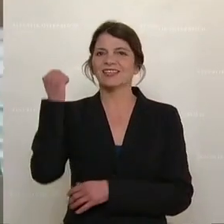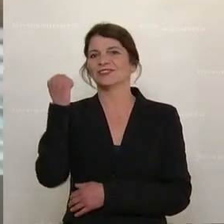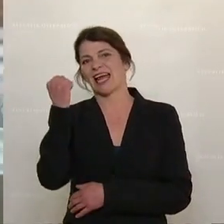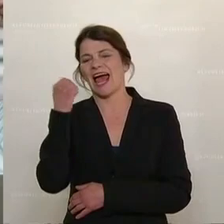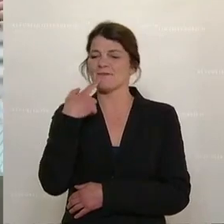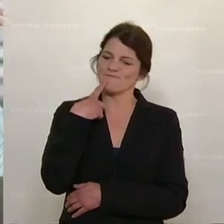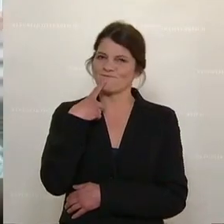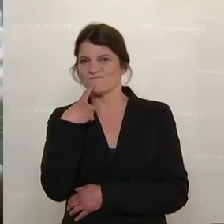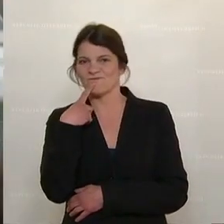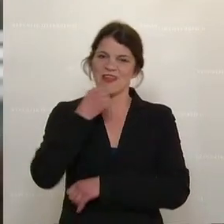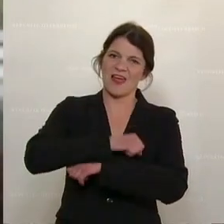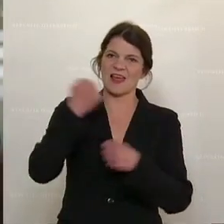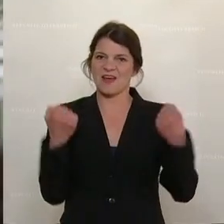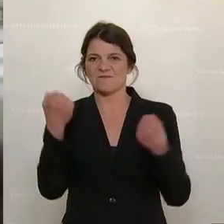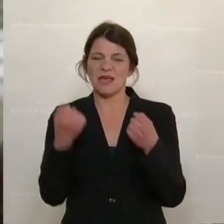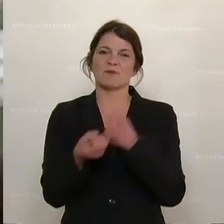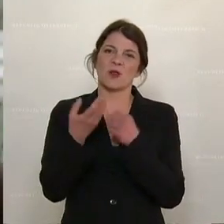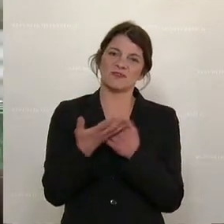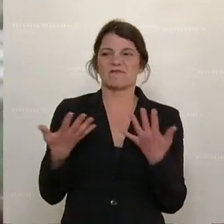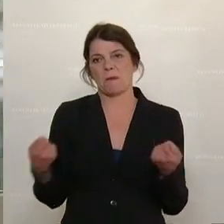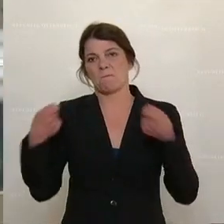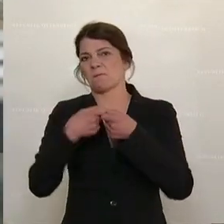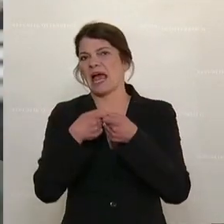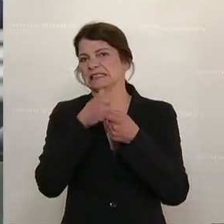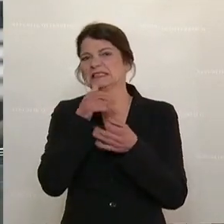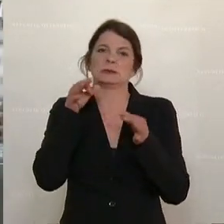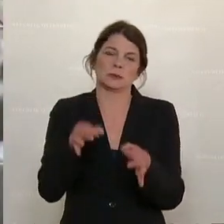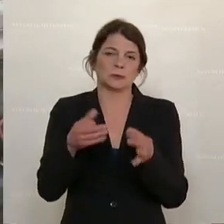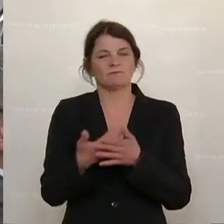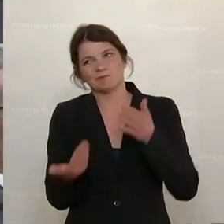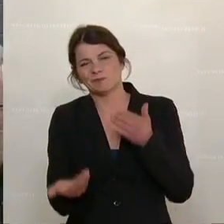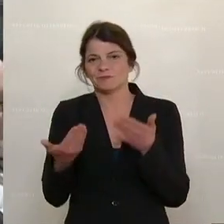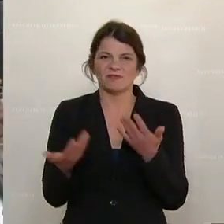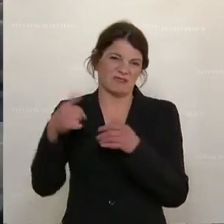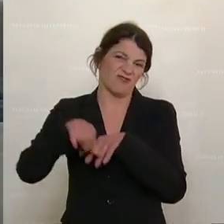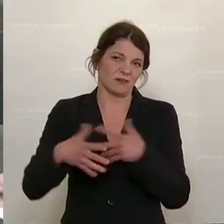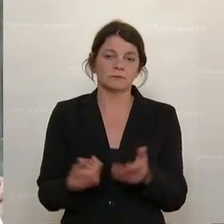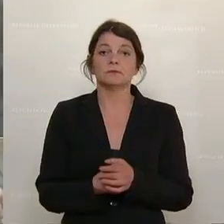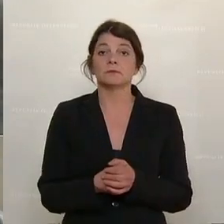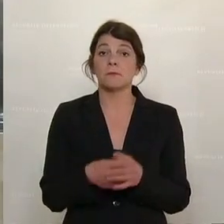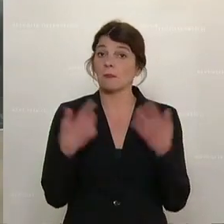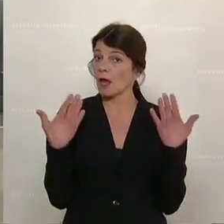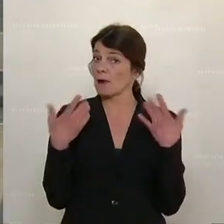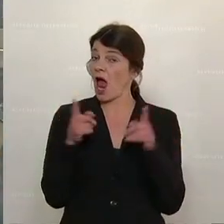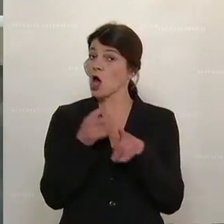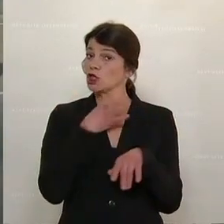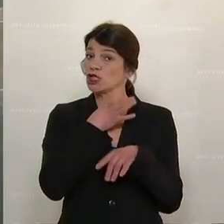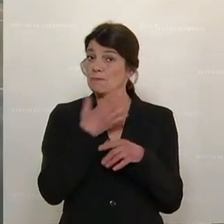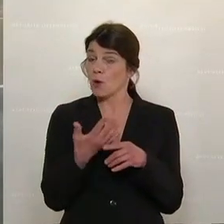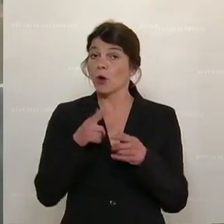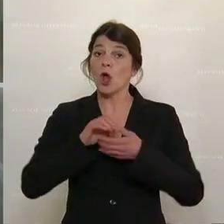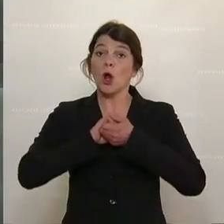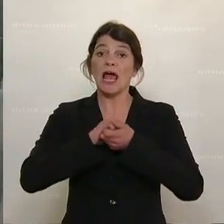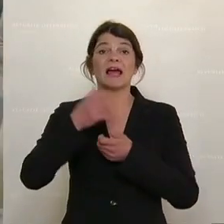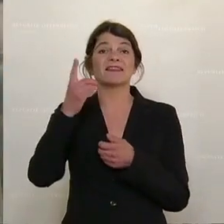Steyr und Lkw-Produktion jetzt vielleicht möglicherweise schlecht hinein. Auch die Stimmung, und der